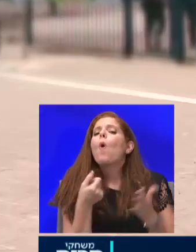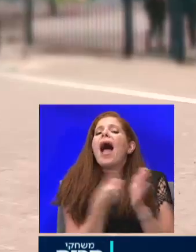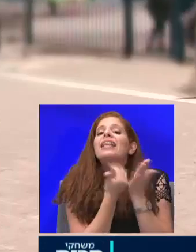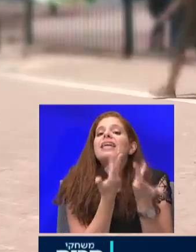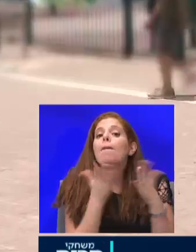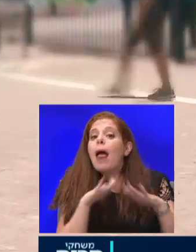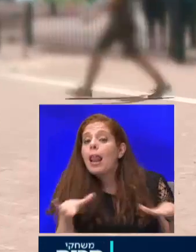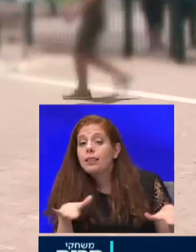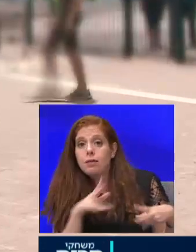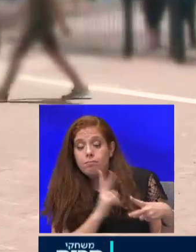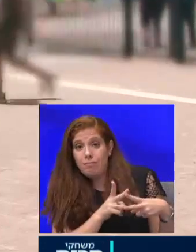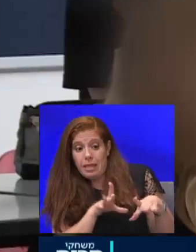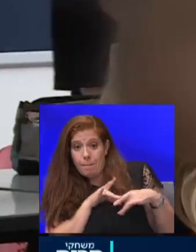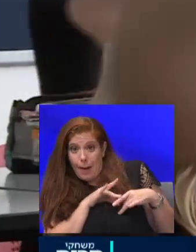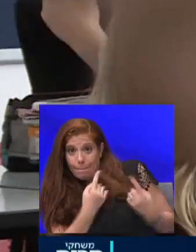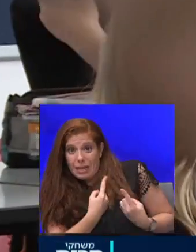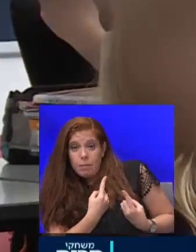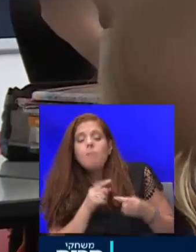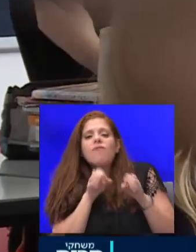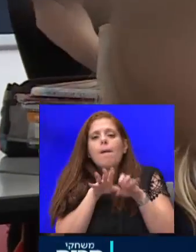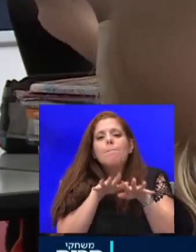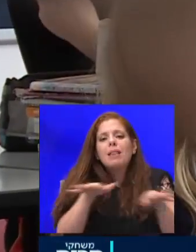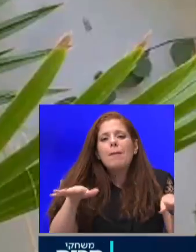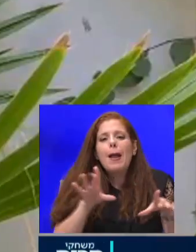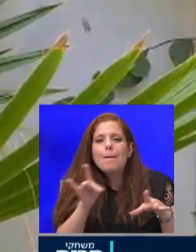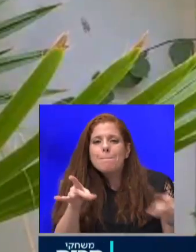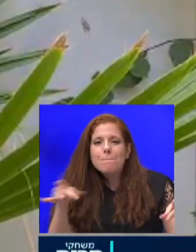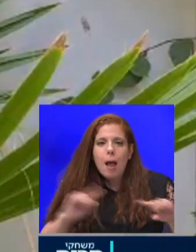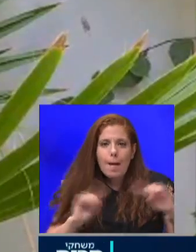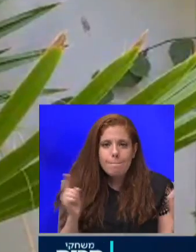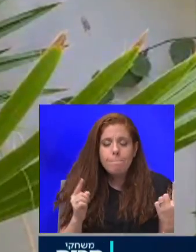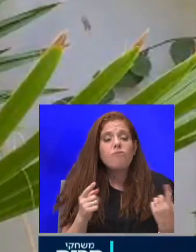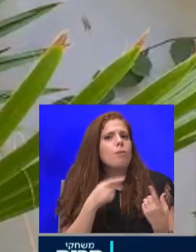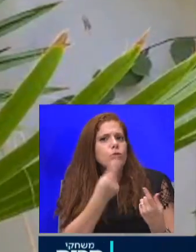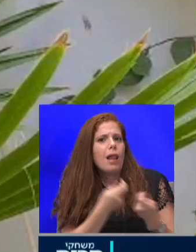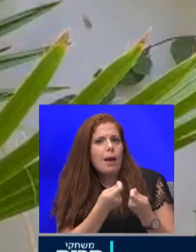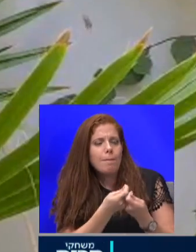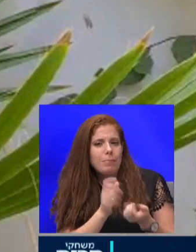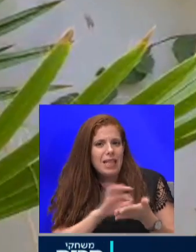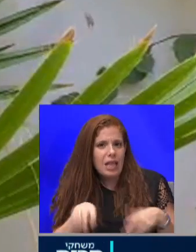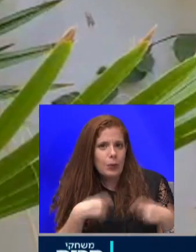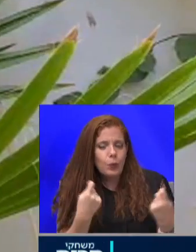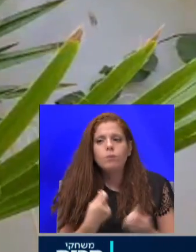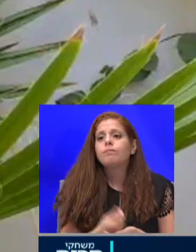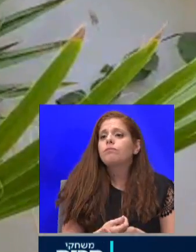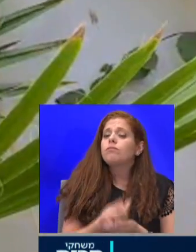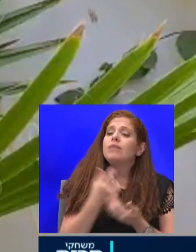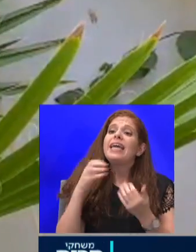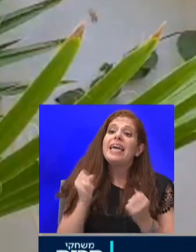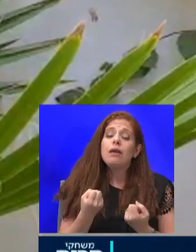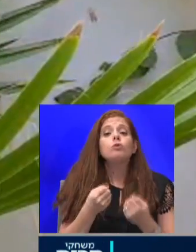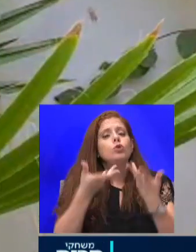לגבי המשך פתיחת מערכת החינוך. בבתי הספר תחת מתווה של קבוצות מופרדות של קפסולות יש השגחה